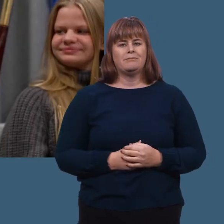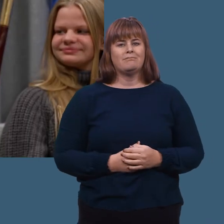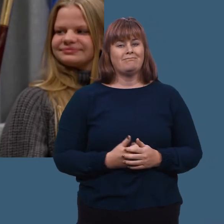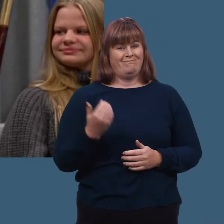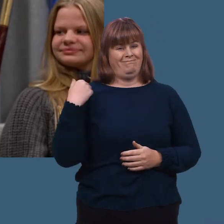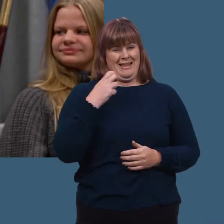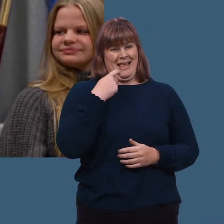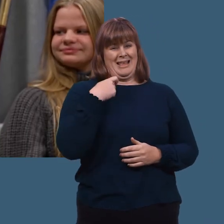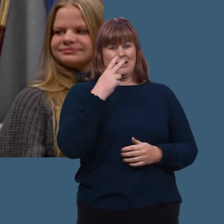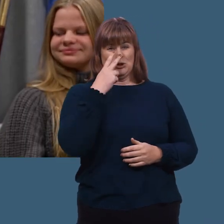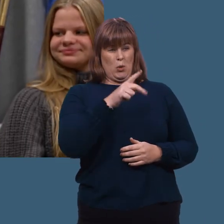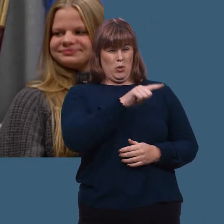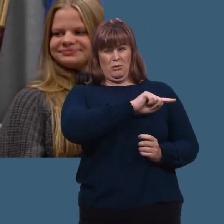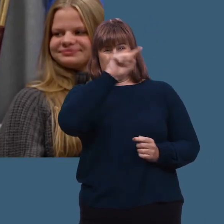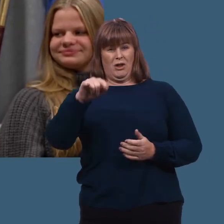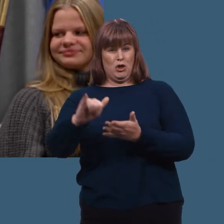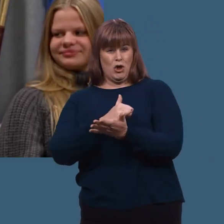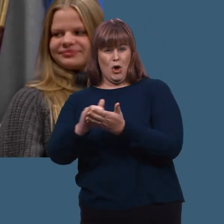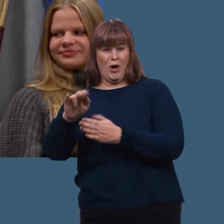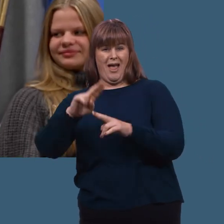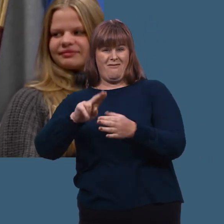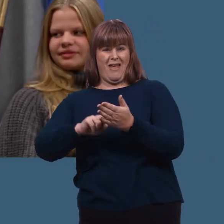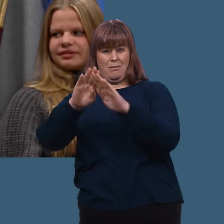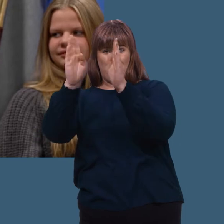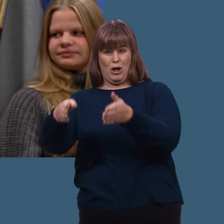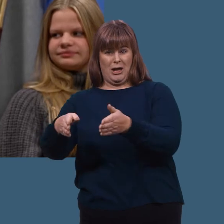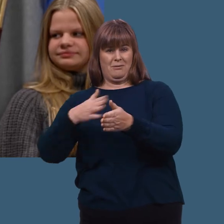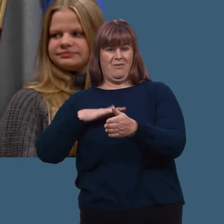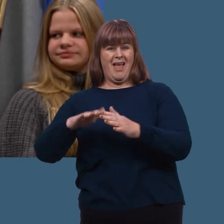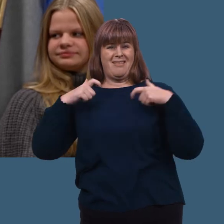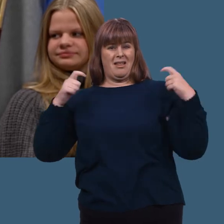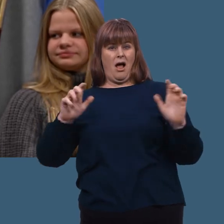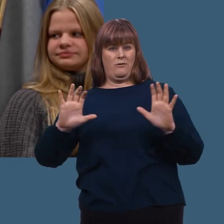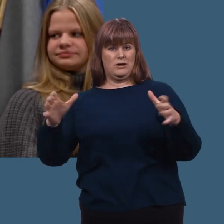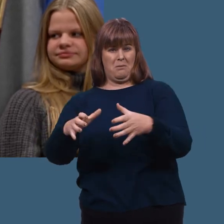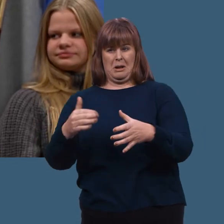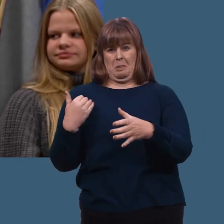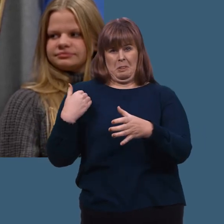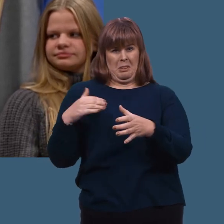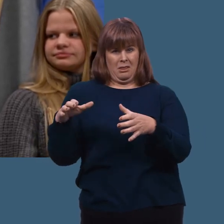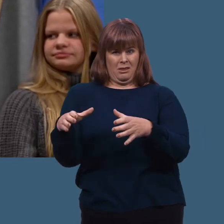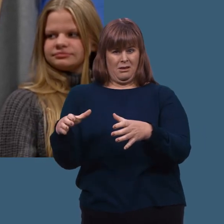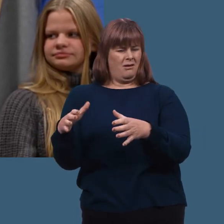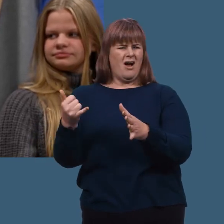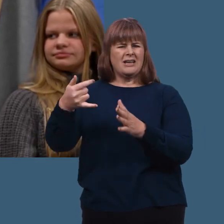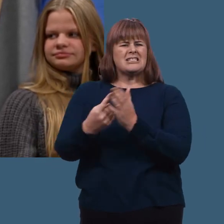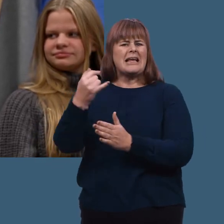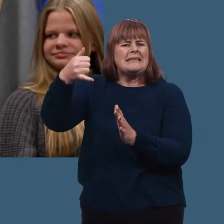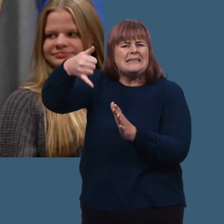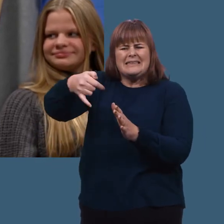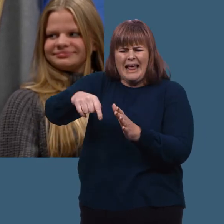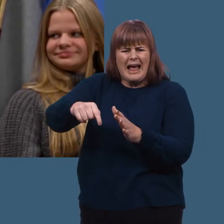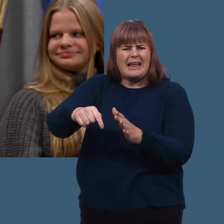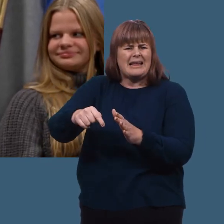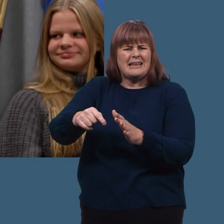Jeg har jo sett at du var i FN-bygningen i New York på generalforsamling for ikke så veldig lenge siden. Og jeg lurte, hva skjer